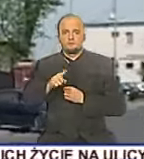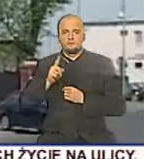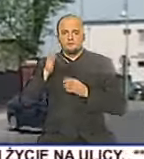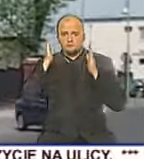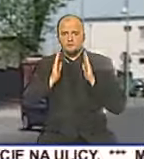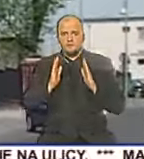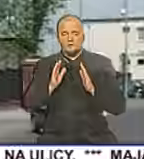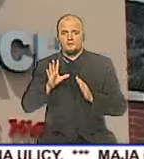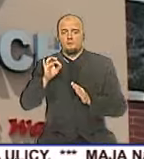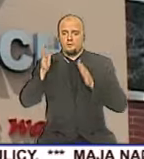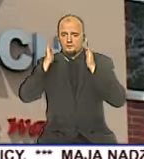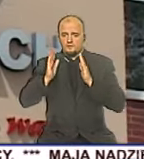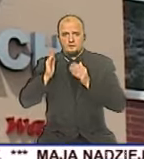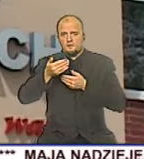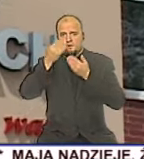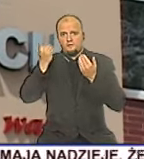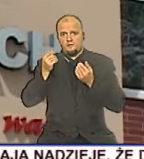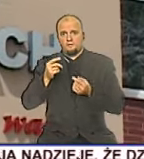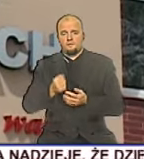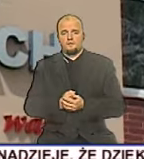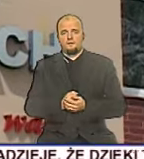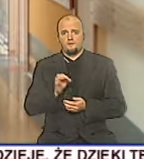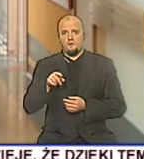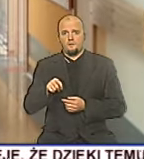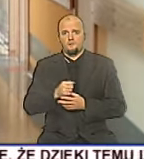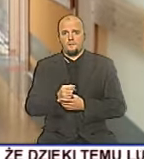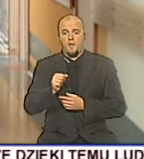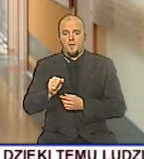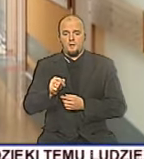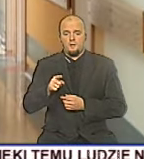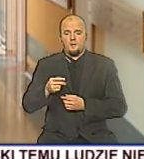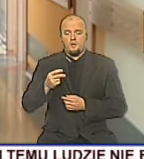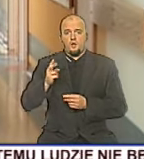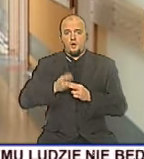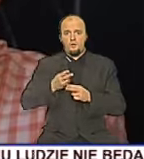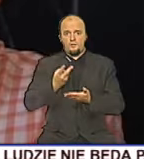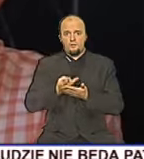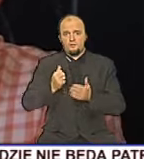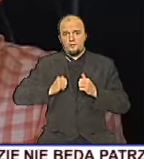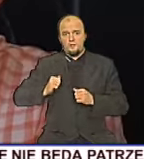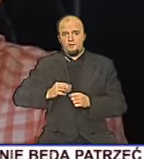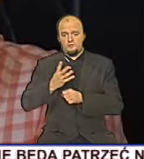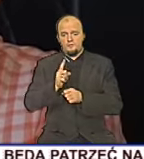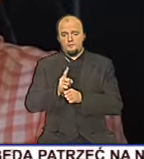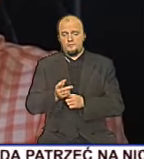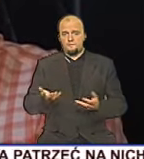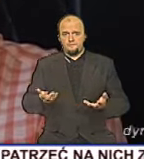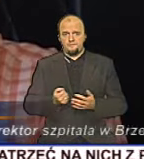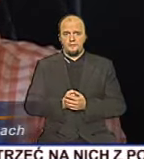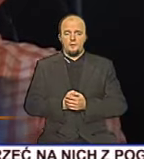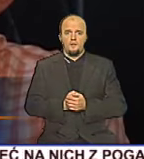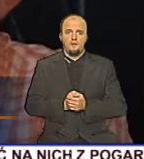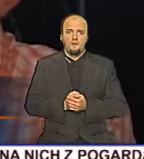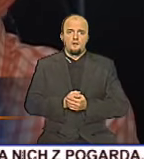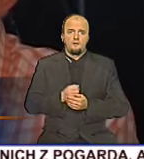wypadku szpital dowiedział się dopiero, gdy poszkodowany został tam dowieziony. A że pacjent czekał 40 minut. W tej sytuacji wszędzie, bo to nie